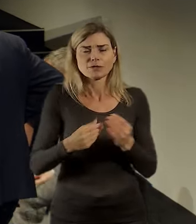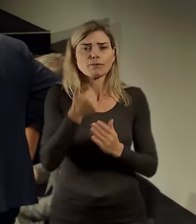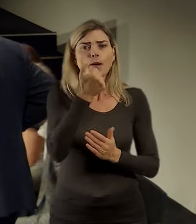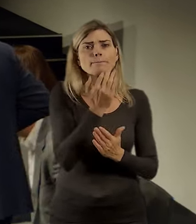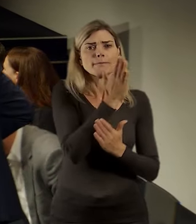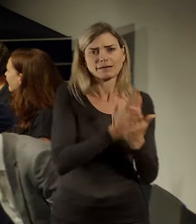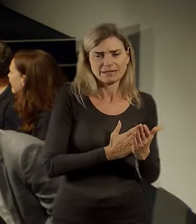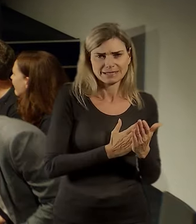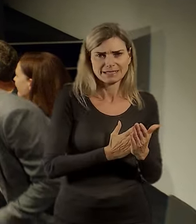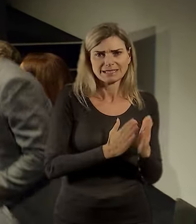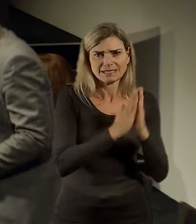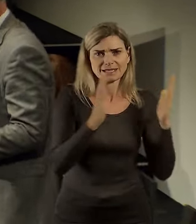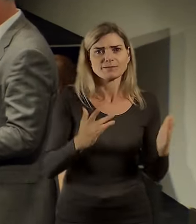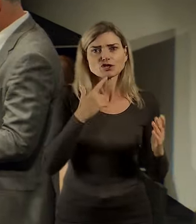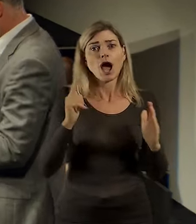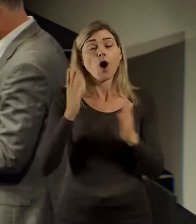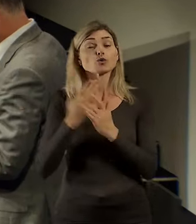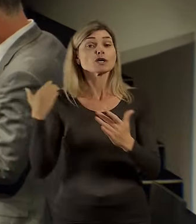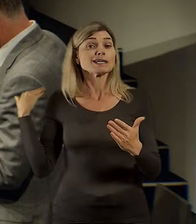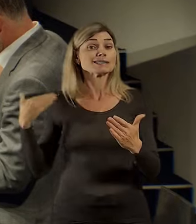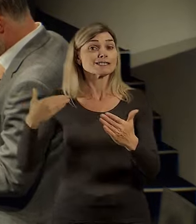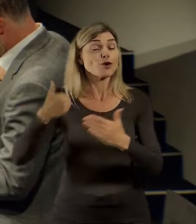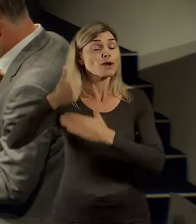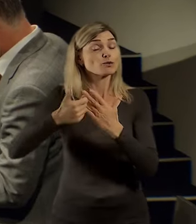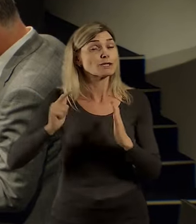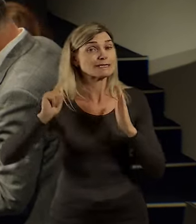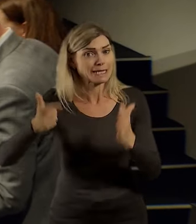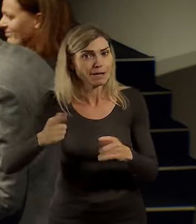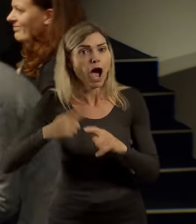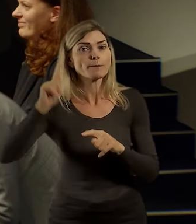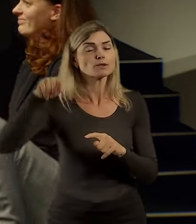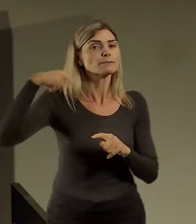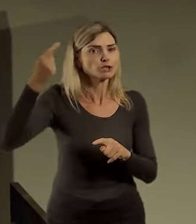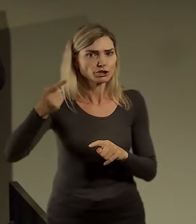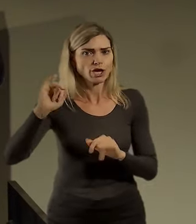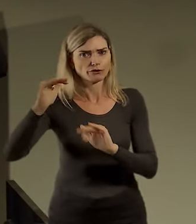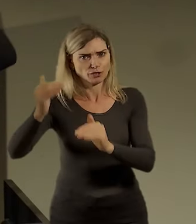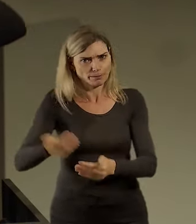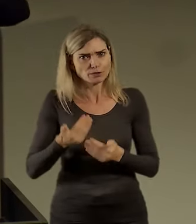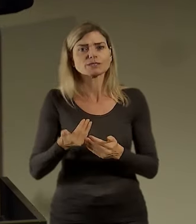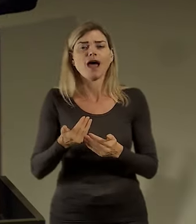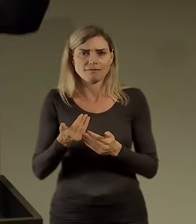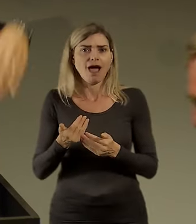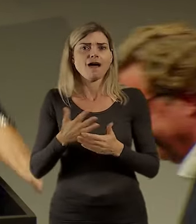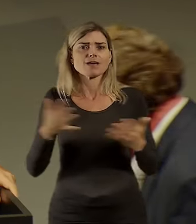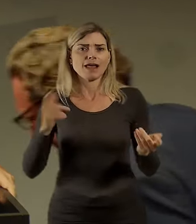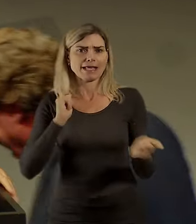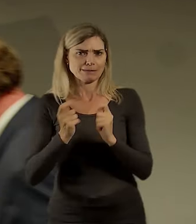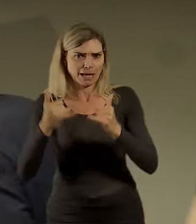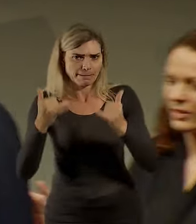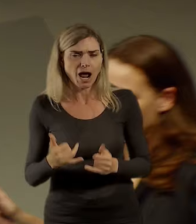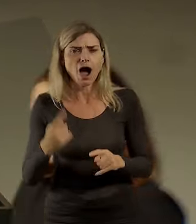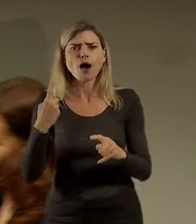sedmé sezony Kempu a my budeme vlastně pokračovat. Už jste slyšeli pozvánku, velké změny Prahy budou pokračovat. Záznam z dnešních velkých změn a z těch